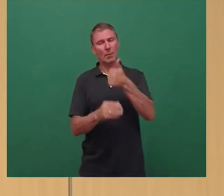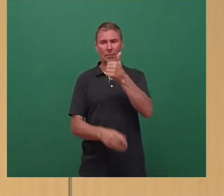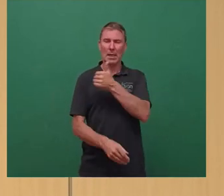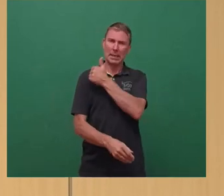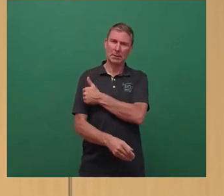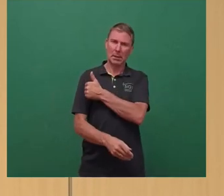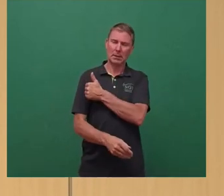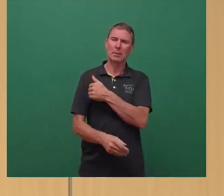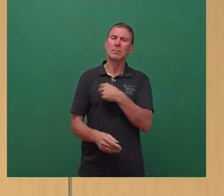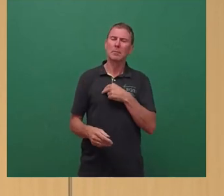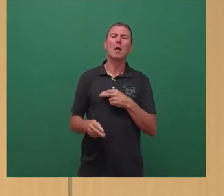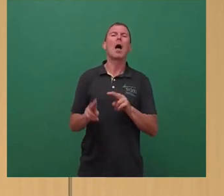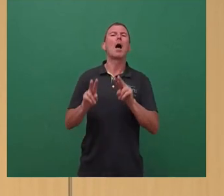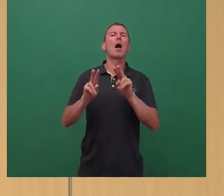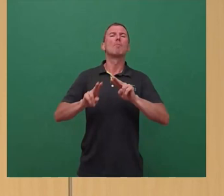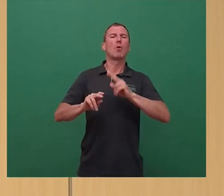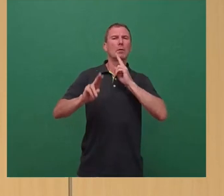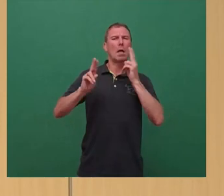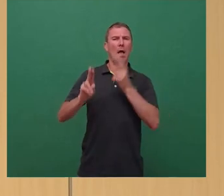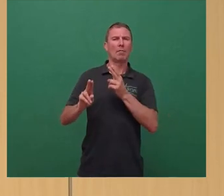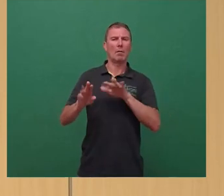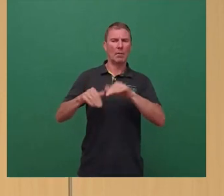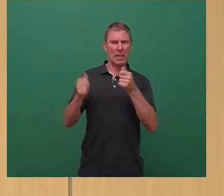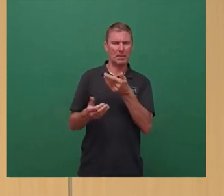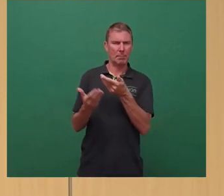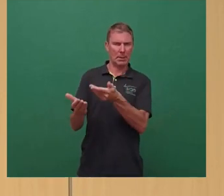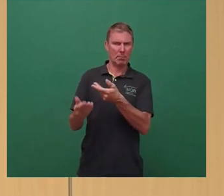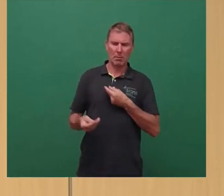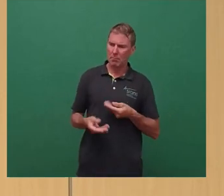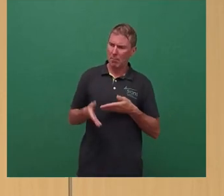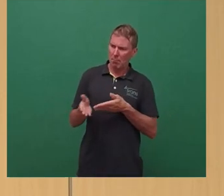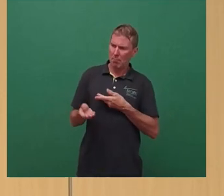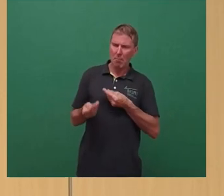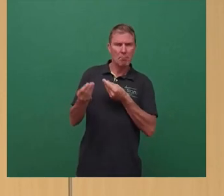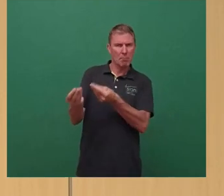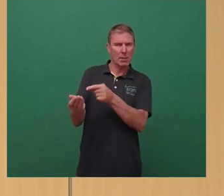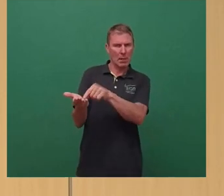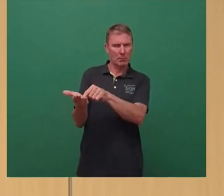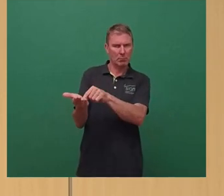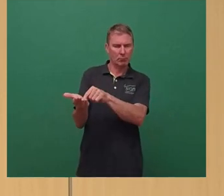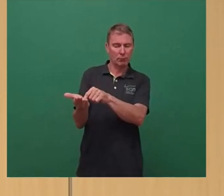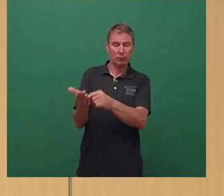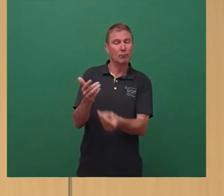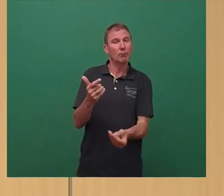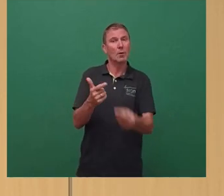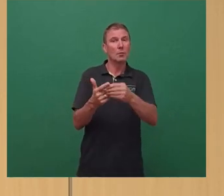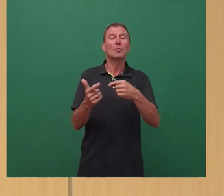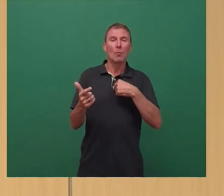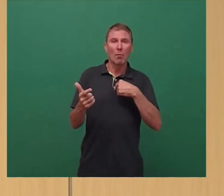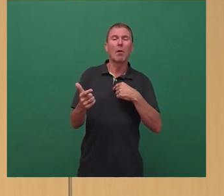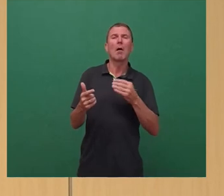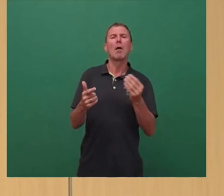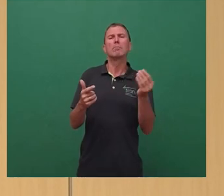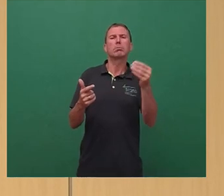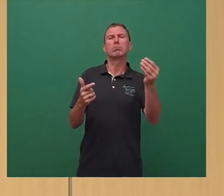Betrauungsakt, was wir den Verkehrsbetrieb mit auf den Weg geben. Darüber hinaus bestellen wir aber durchaus eine ganze